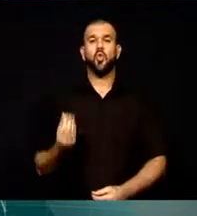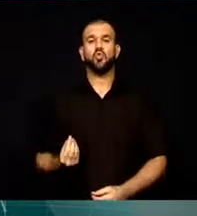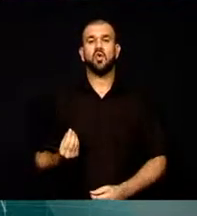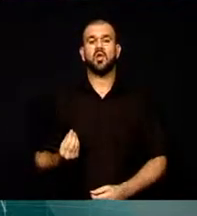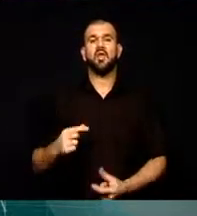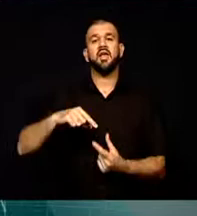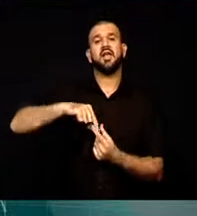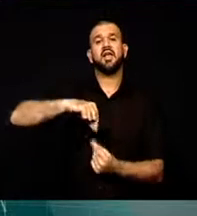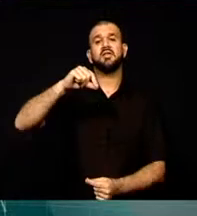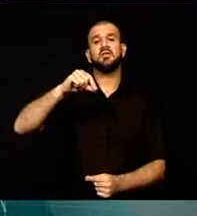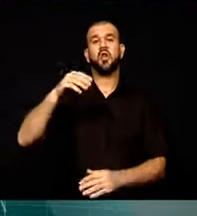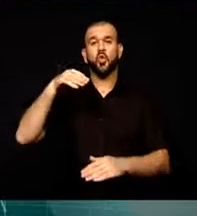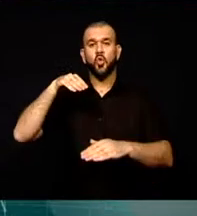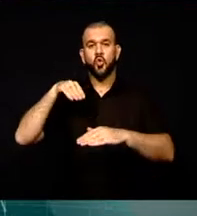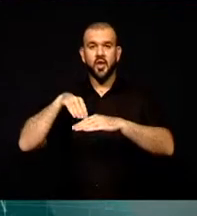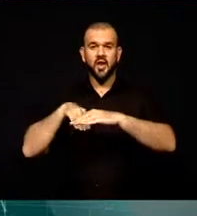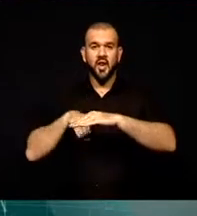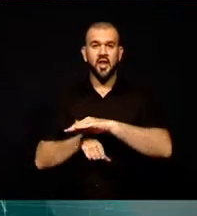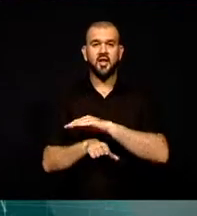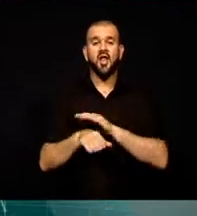rekorun sahibi oldu.